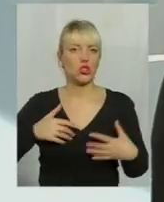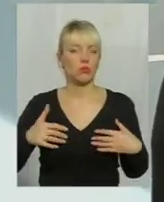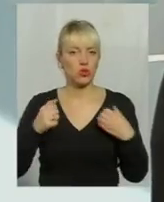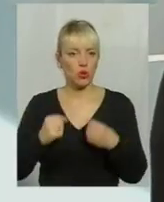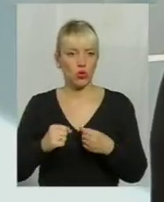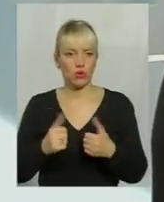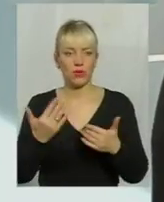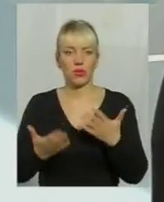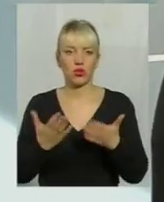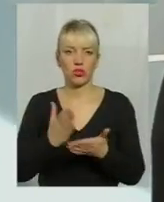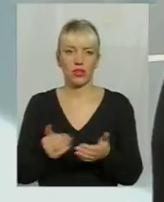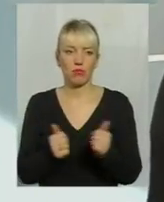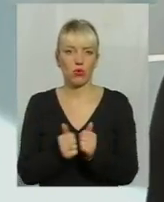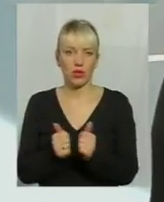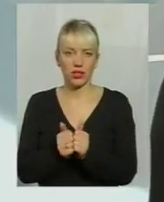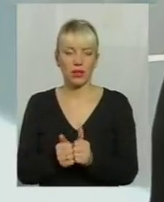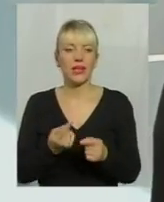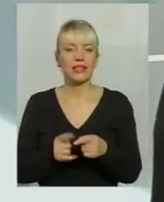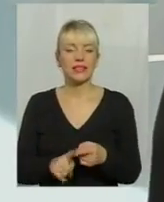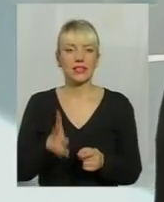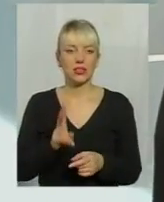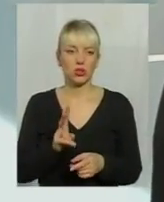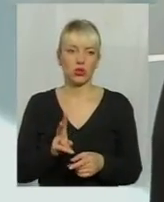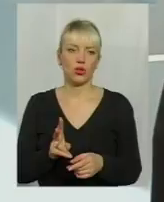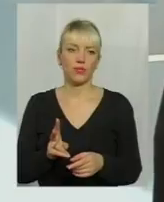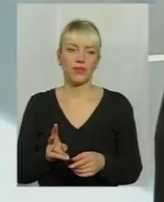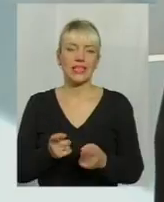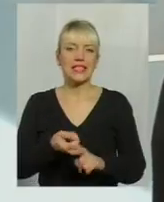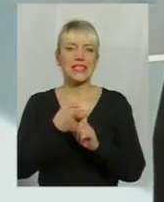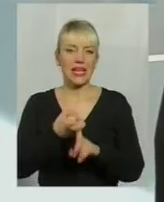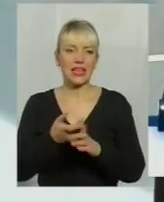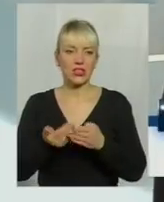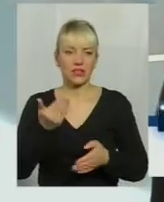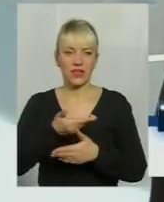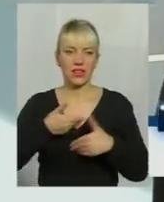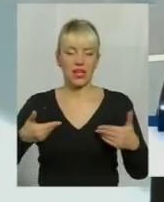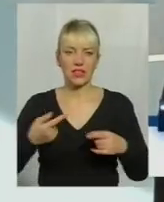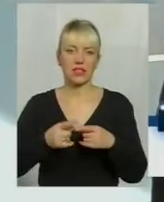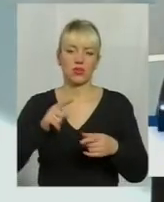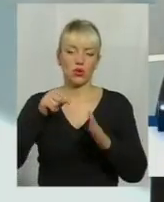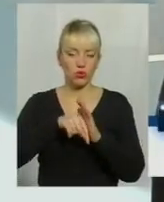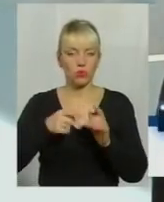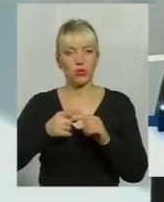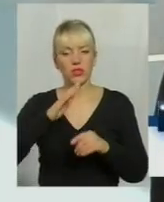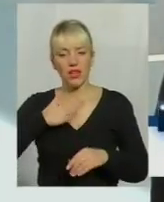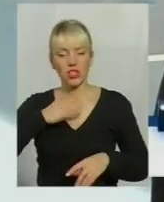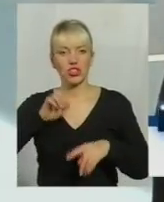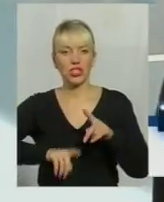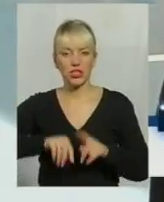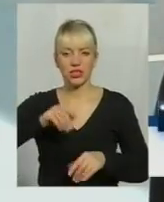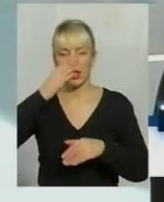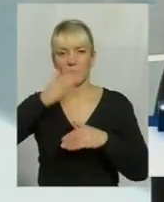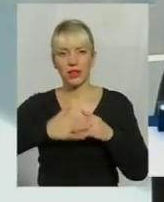поряд ті, хто певною мірою залежить від нас, це наші рідні, близькі, діти,